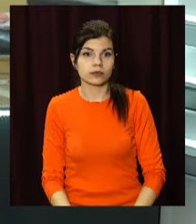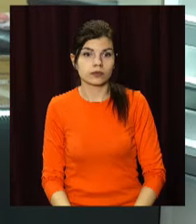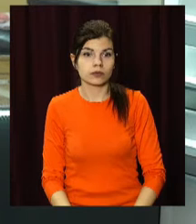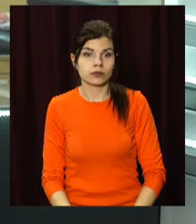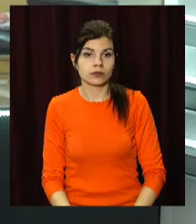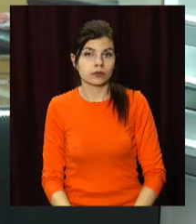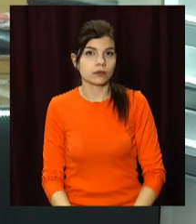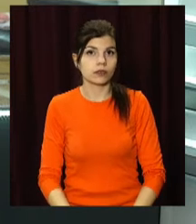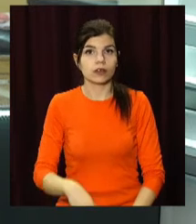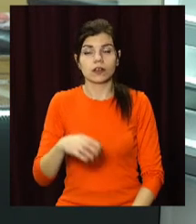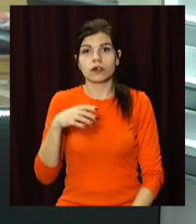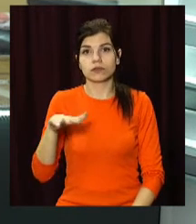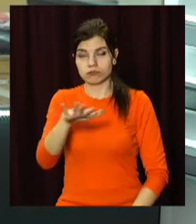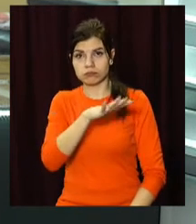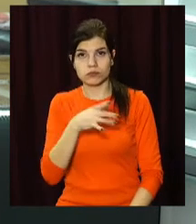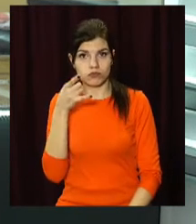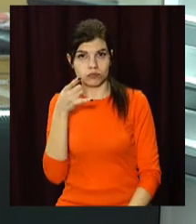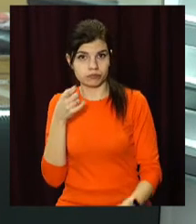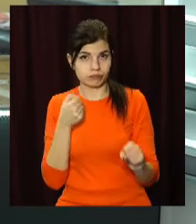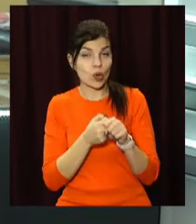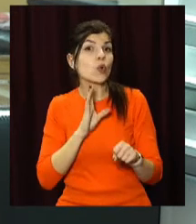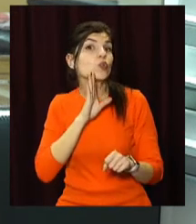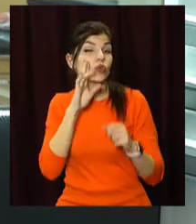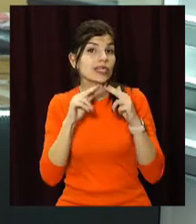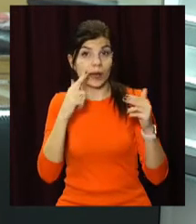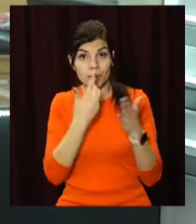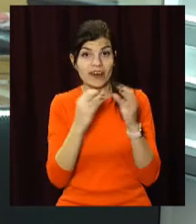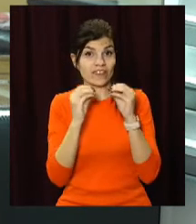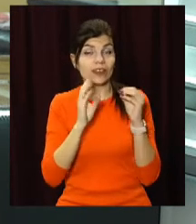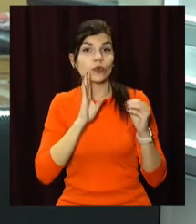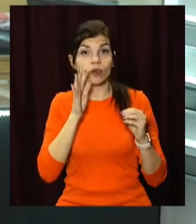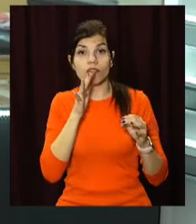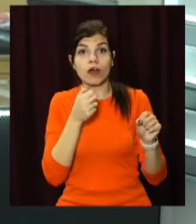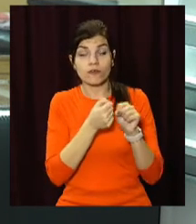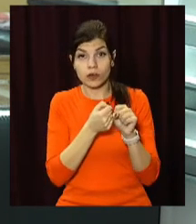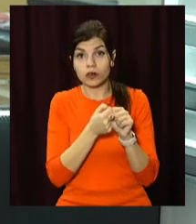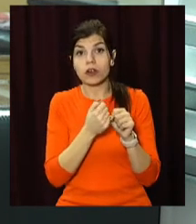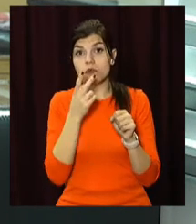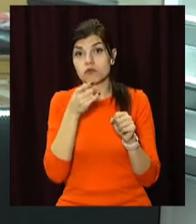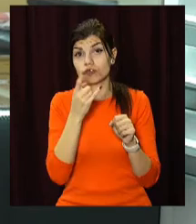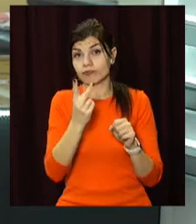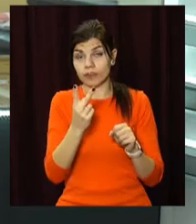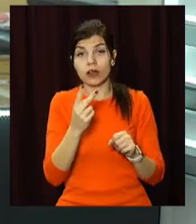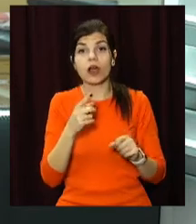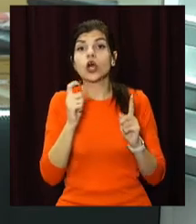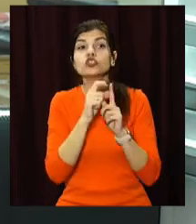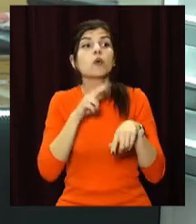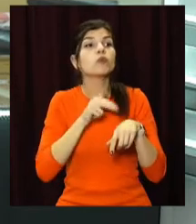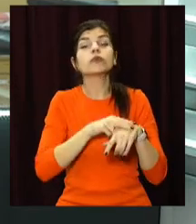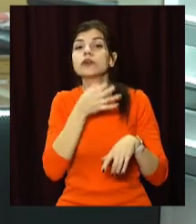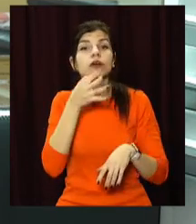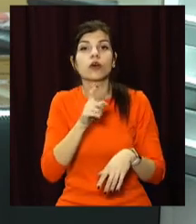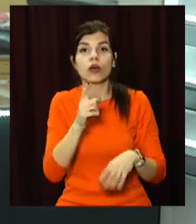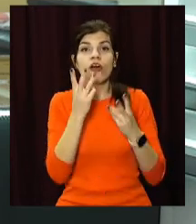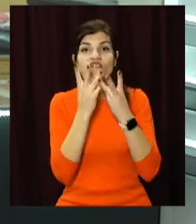Авто-троща у середмісті. Вранці у Дніпрі близько 10-ї сталася аварія за участю двох автівок. За словами поліціянтів,